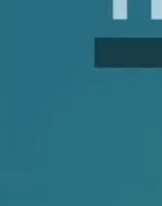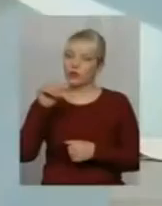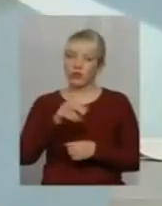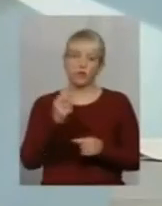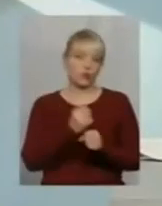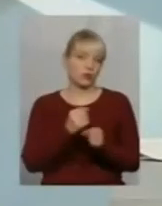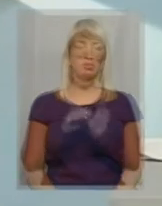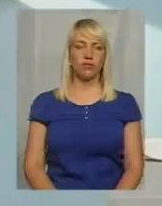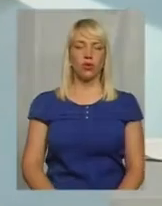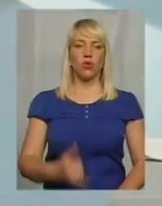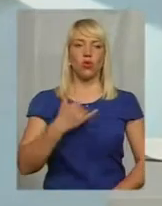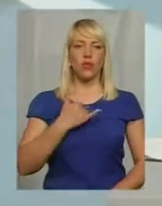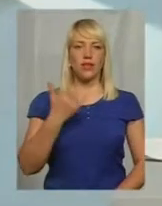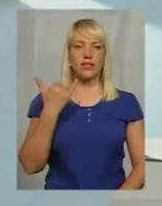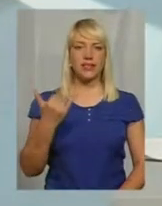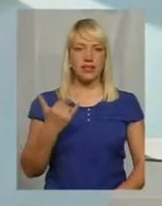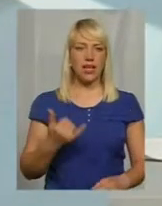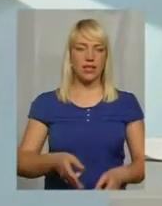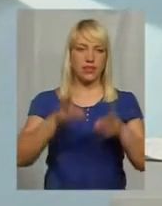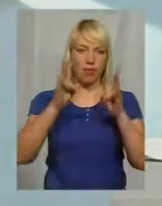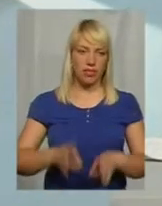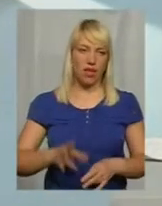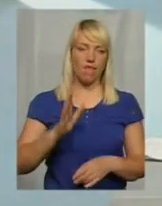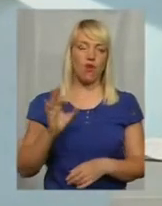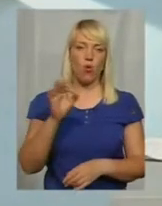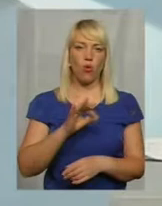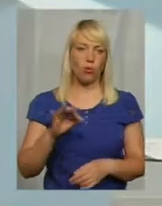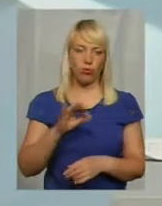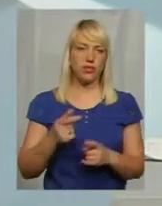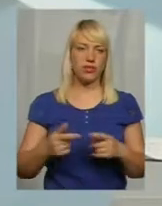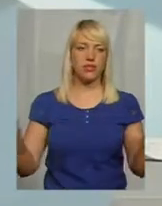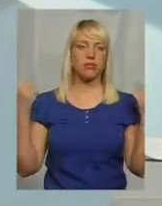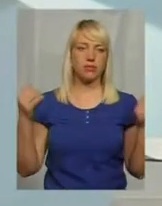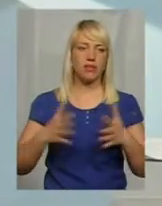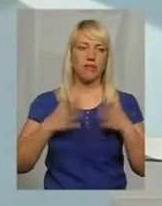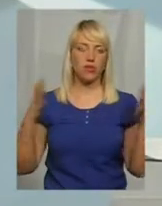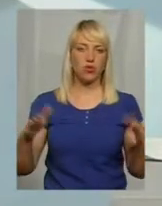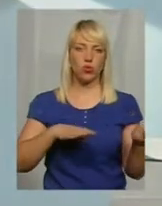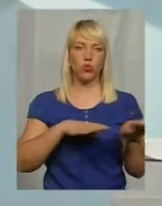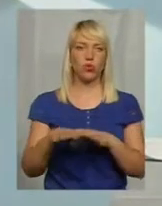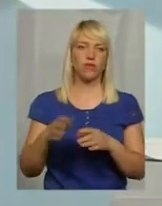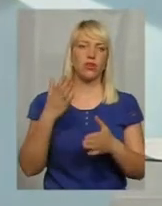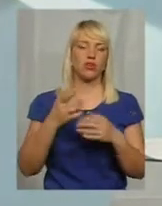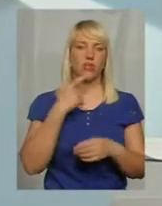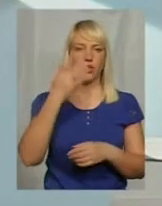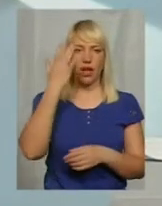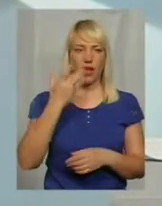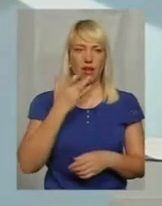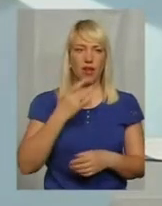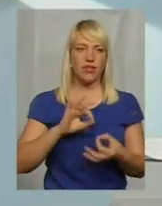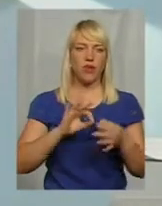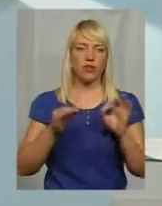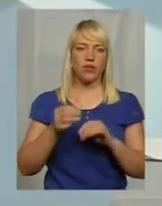У нас зараз біда в області спортсмени високого рівня. Я вернусь до літньої Олімпіади. В